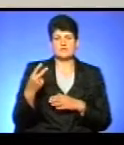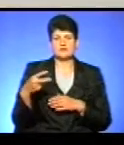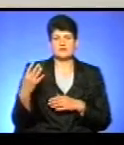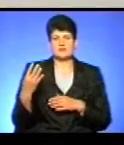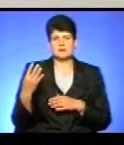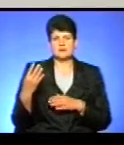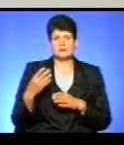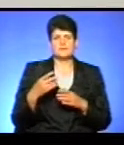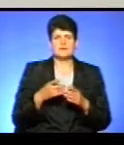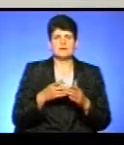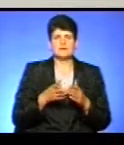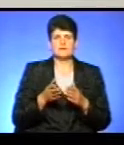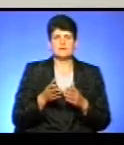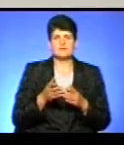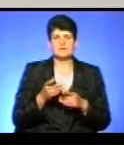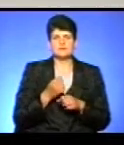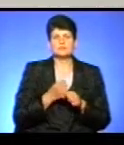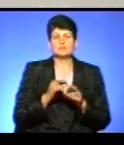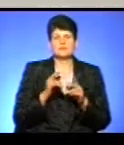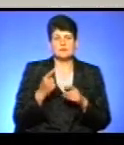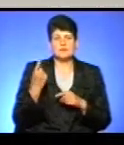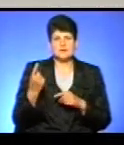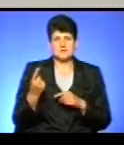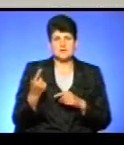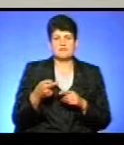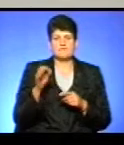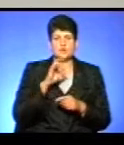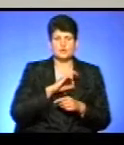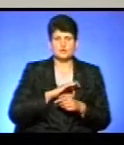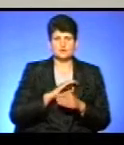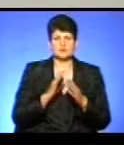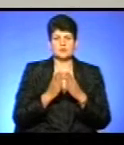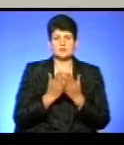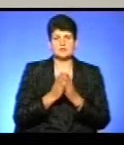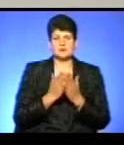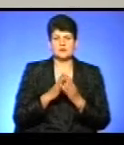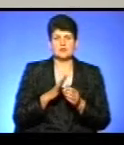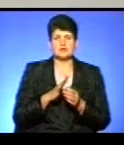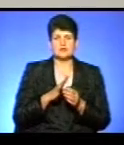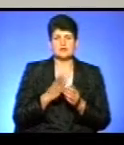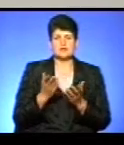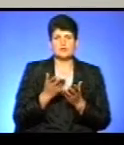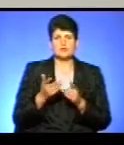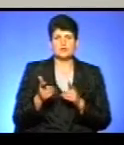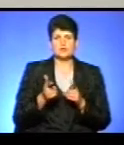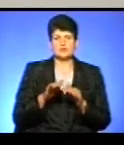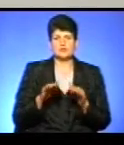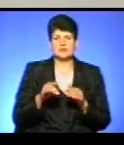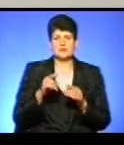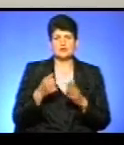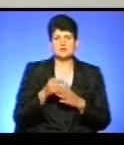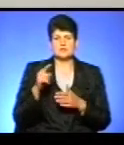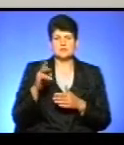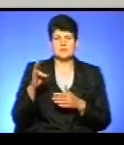Виходимо з ситуації двома способами. Перше, використовуємо посібники, які готують дітей до зовнішньо